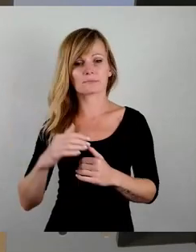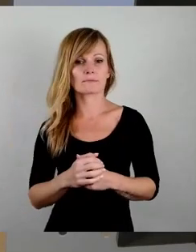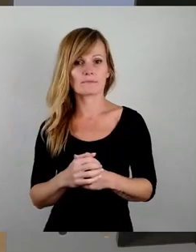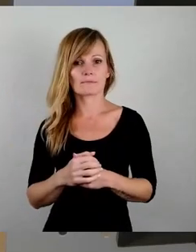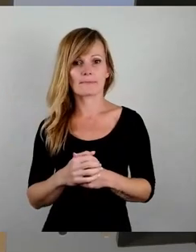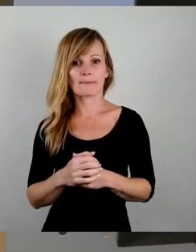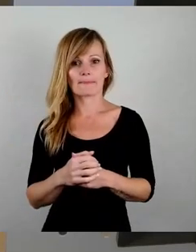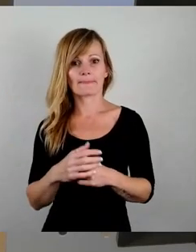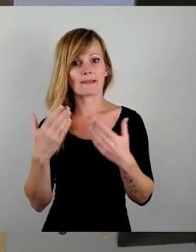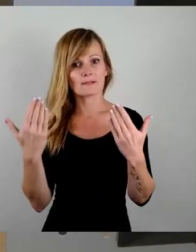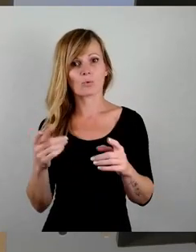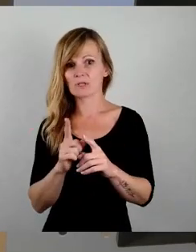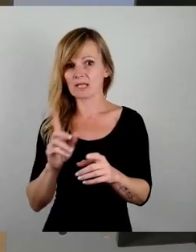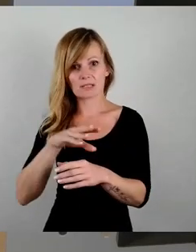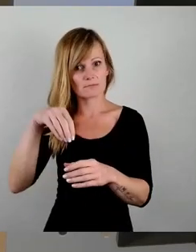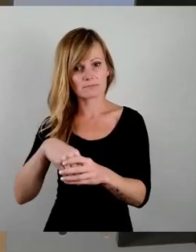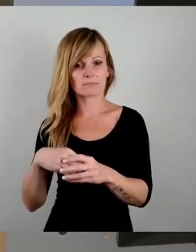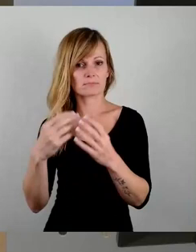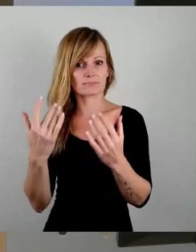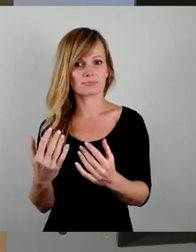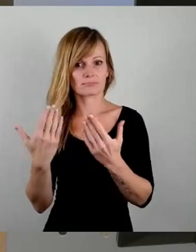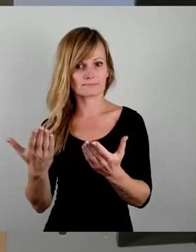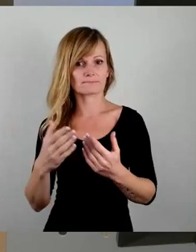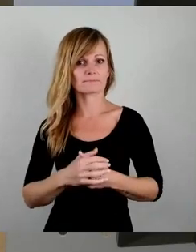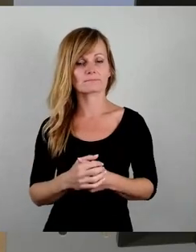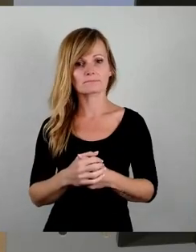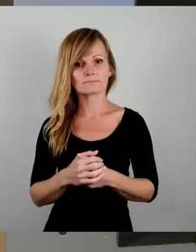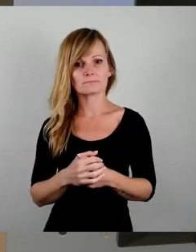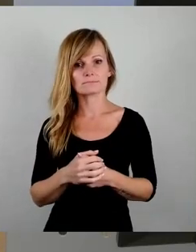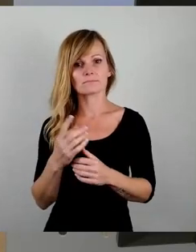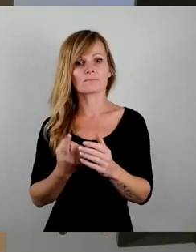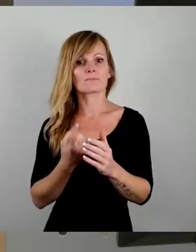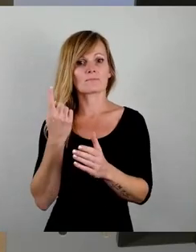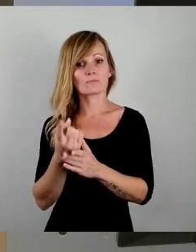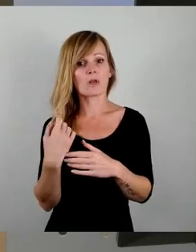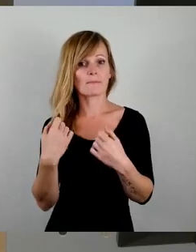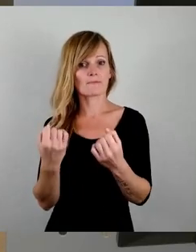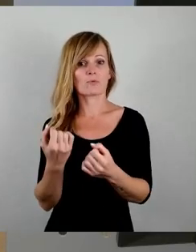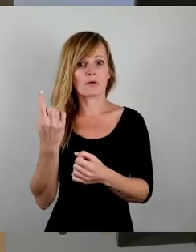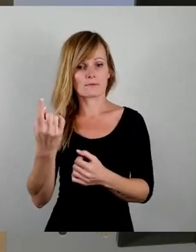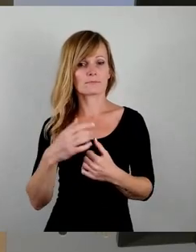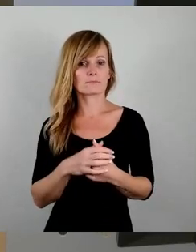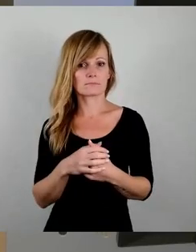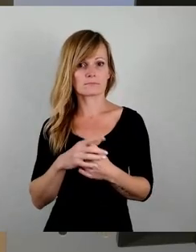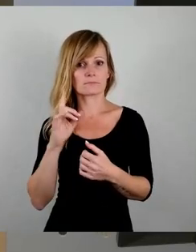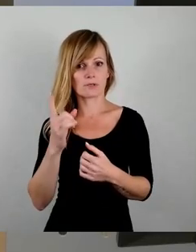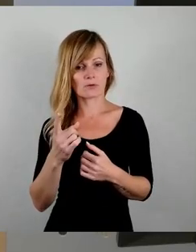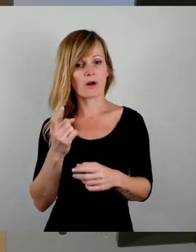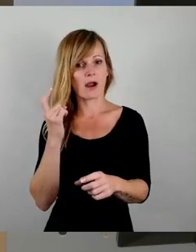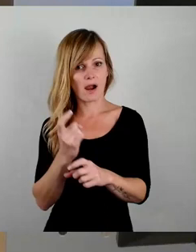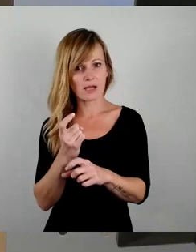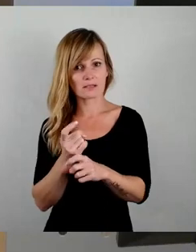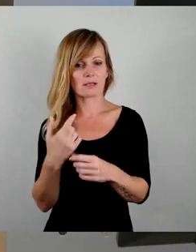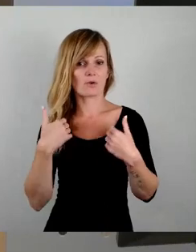einkalkuliert waren. Die Müllabfuhr ist aber auch eine harte körperliche